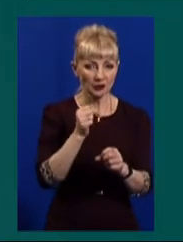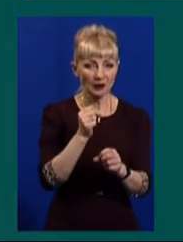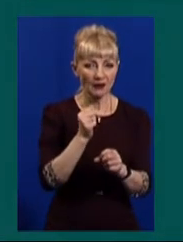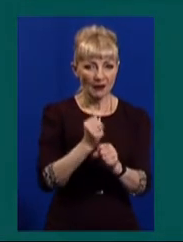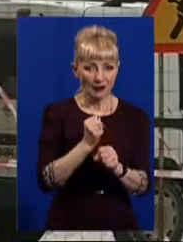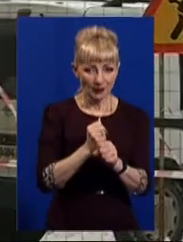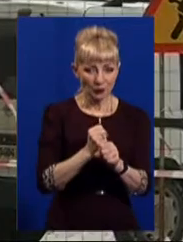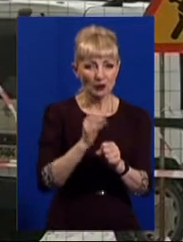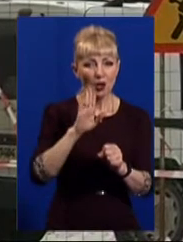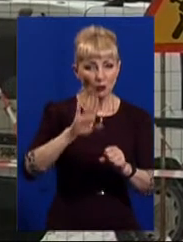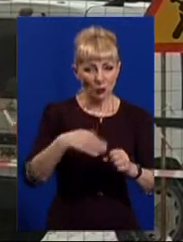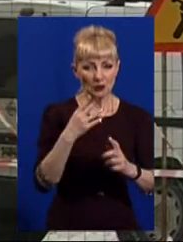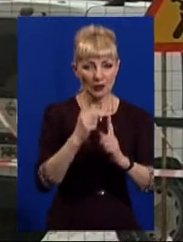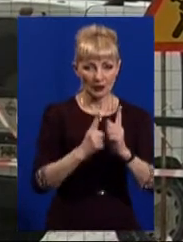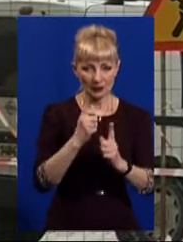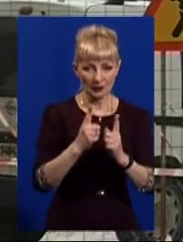ділянки.